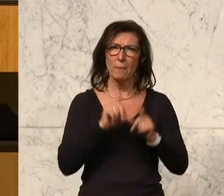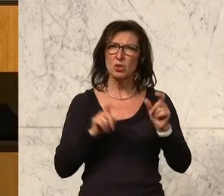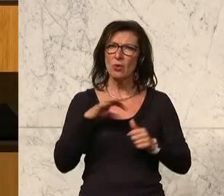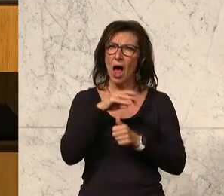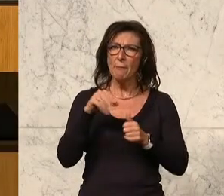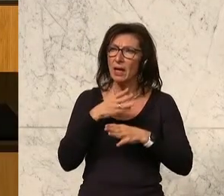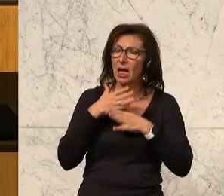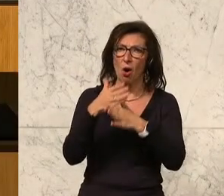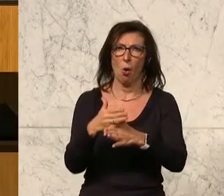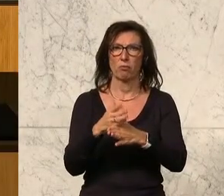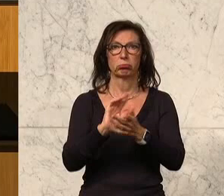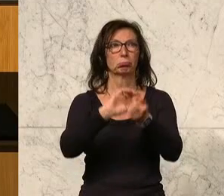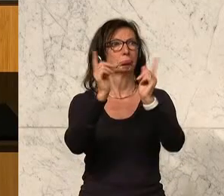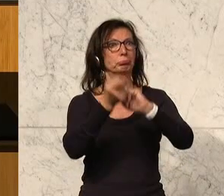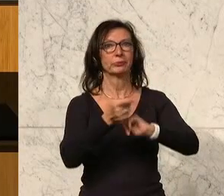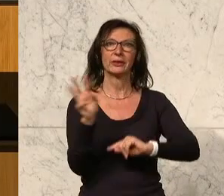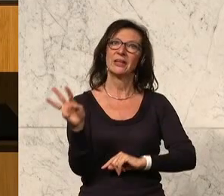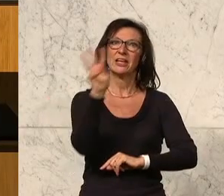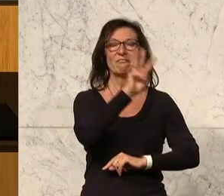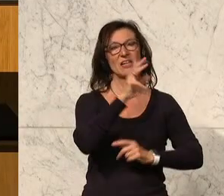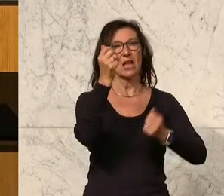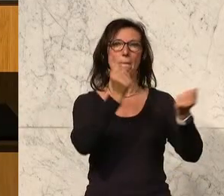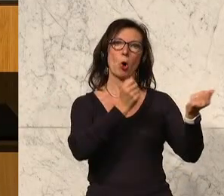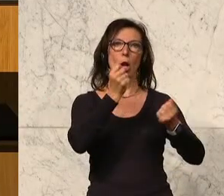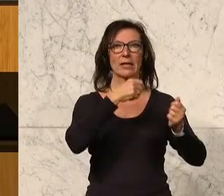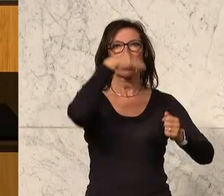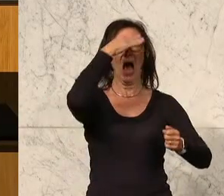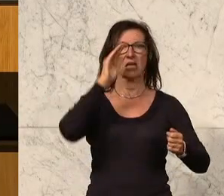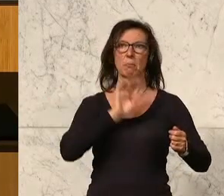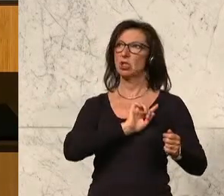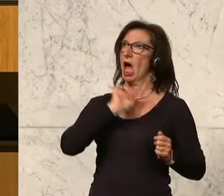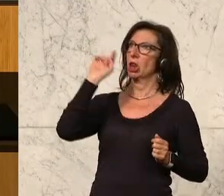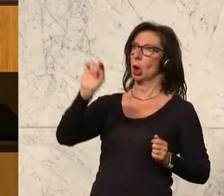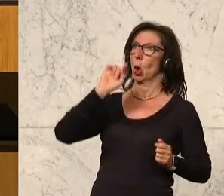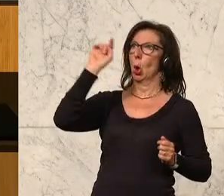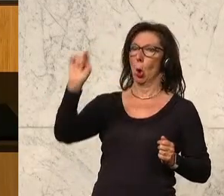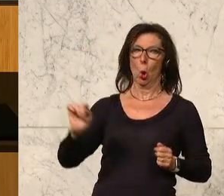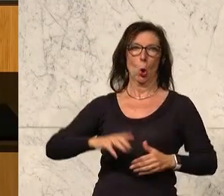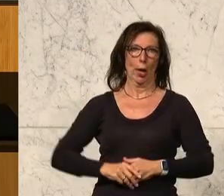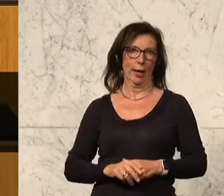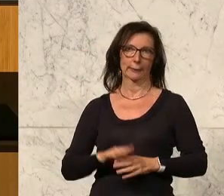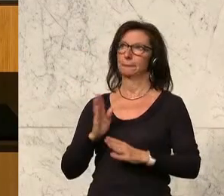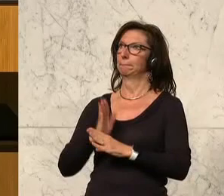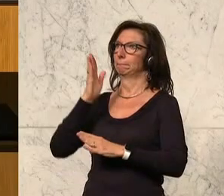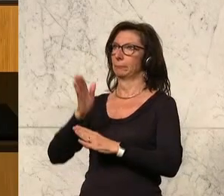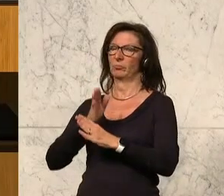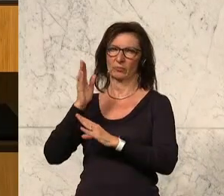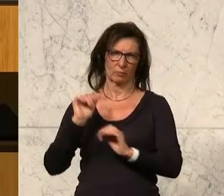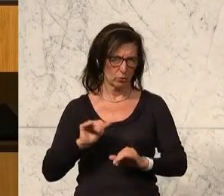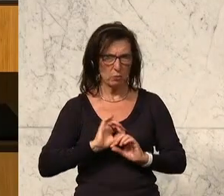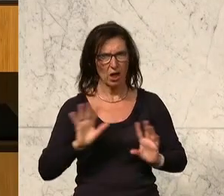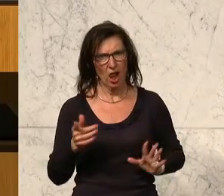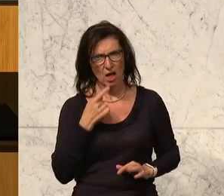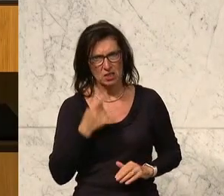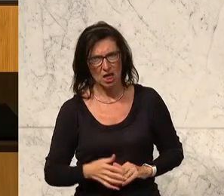stattdessen geben sich Westpolitiker in Aserbaidschan die Türklinke in die Hand. Das muss man auch mal ganz deutlich sagen. Das ist die